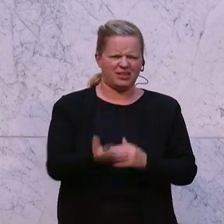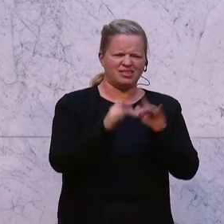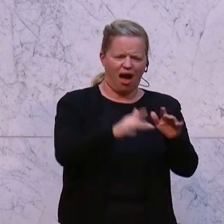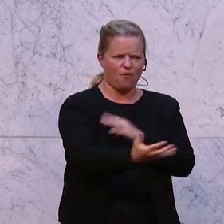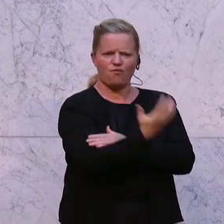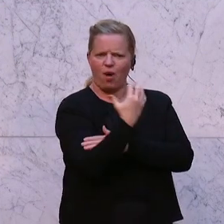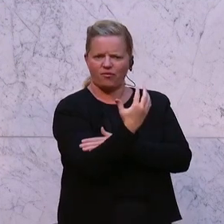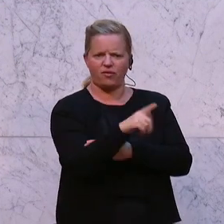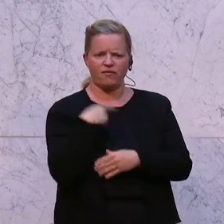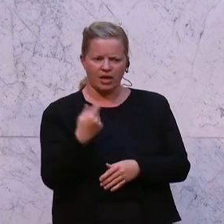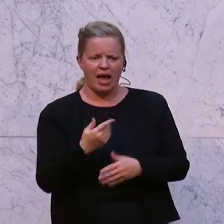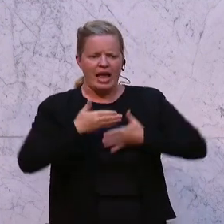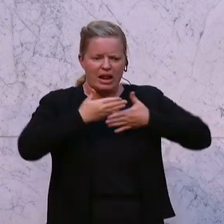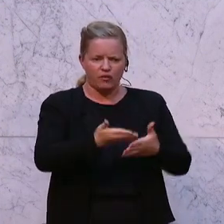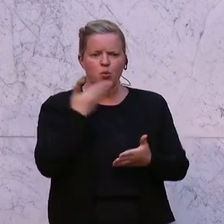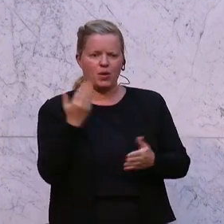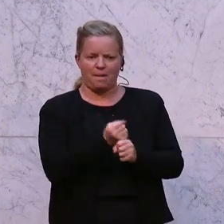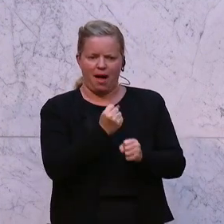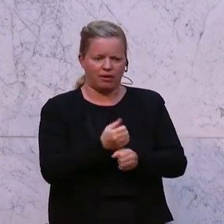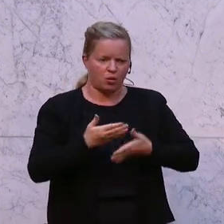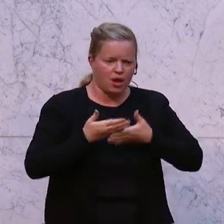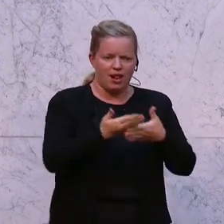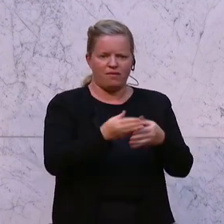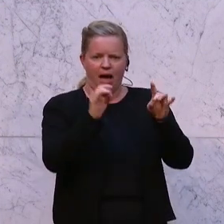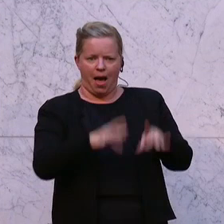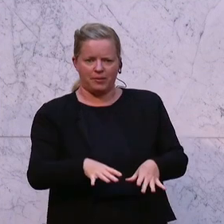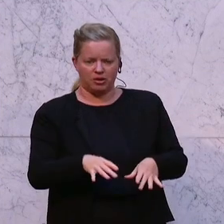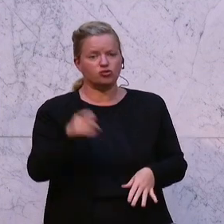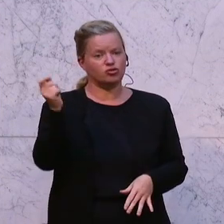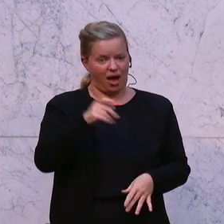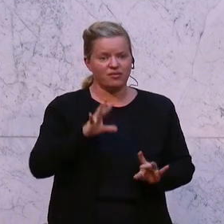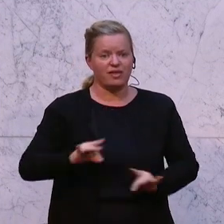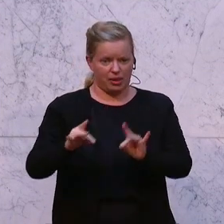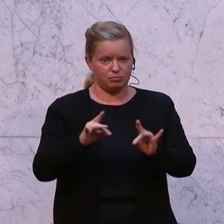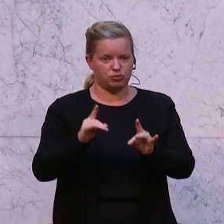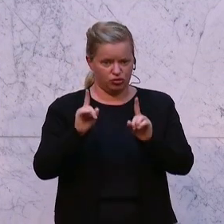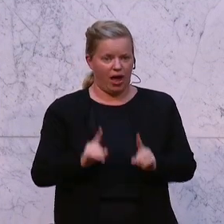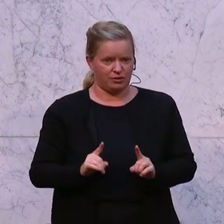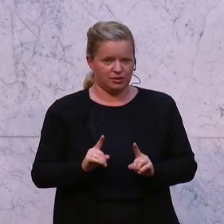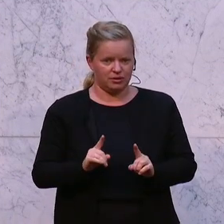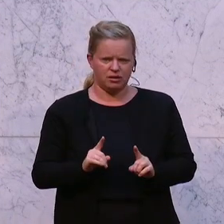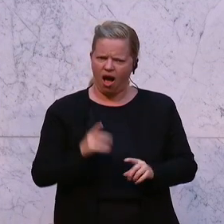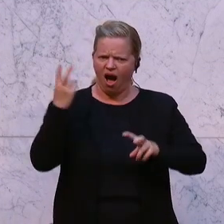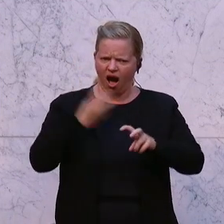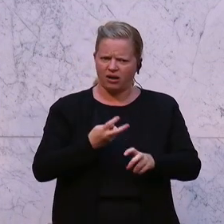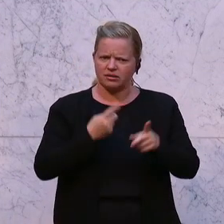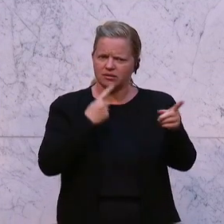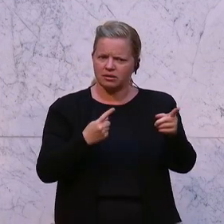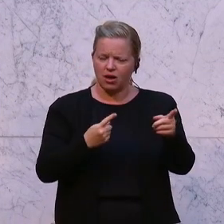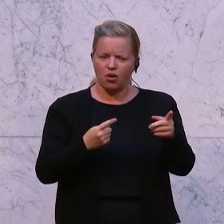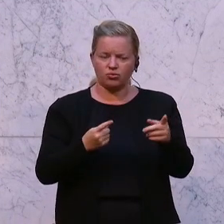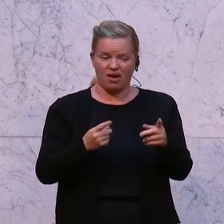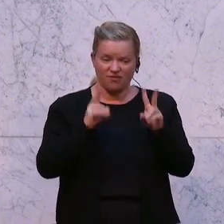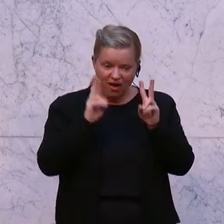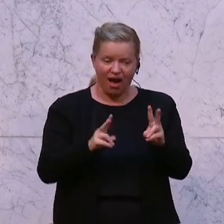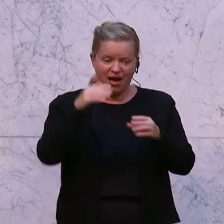dass es unterlassen wurde, Hilfe zu leisten, ist doch, ist ein Strafftatbestand, ist doch ein bisschen ein hartes Stück und nachweislich, wie man das sieht, schwarz auf weiß, die